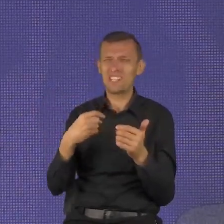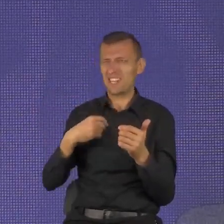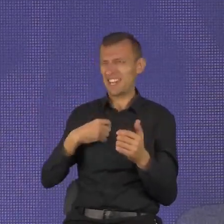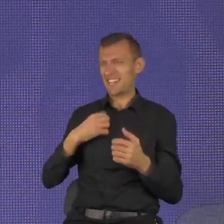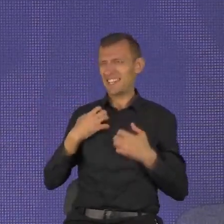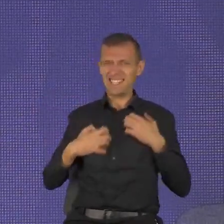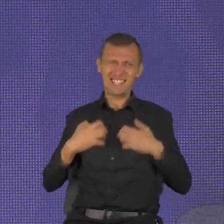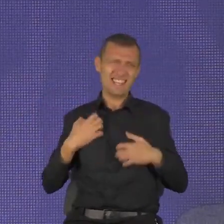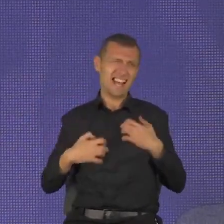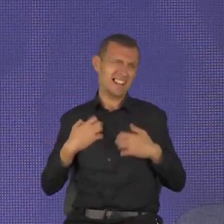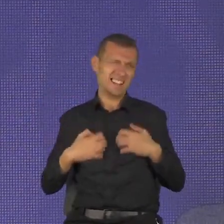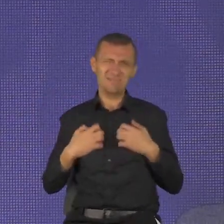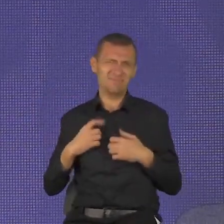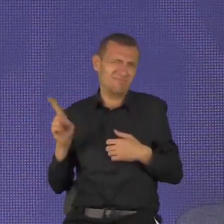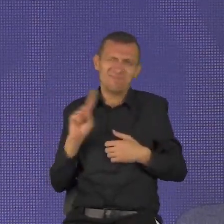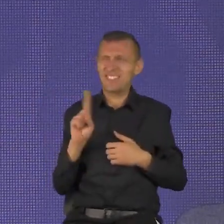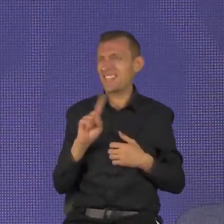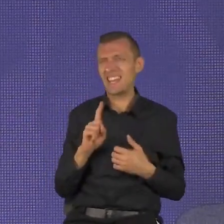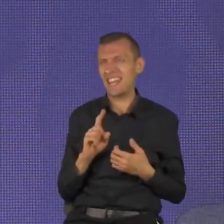nikomu złego nie powiem.